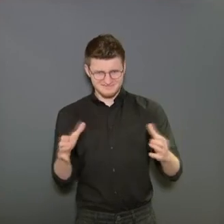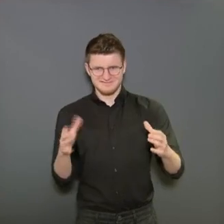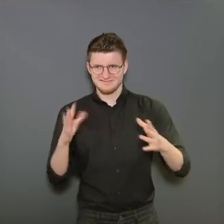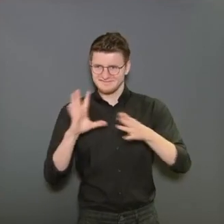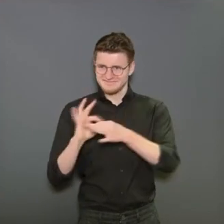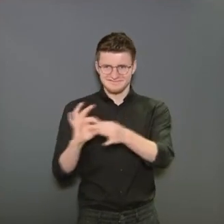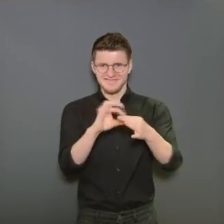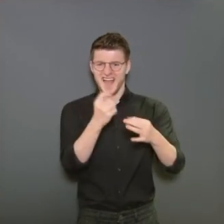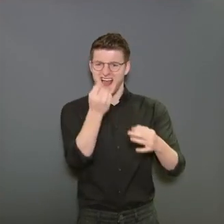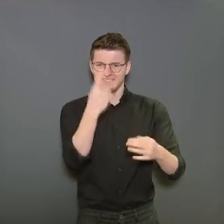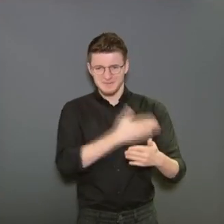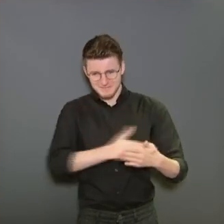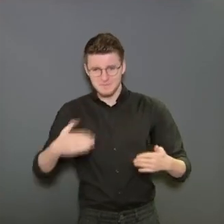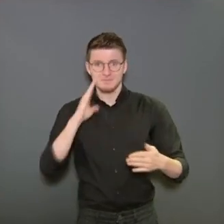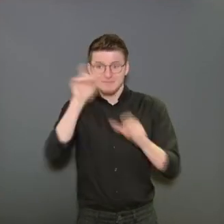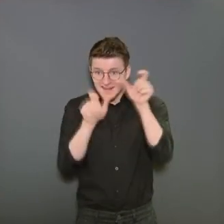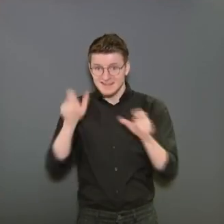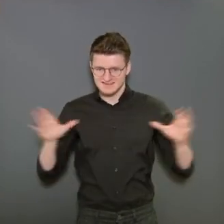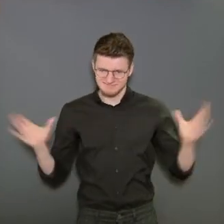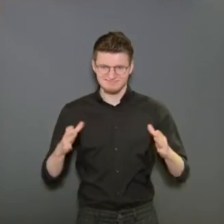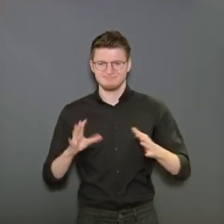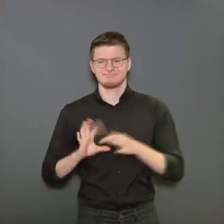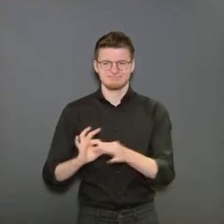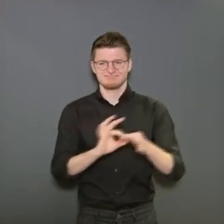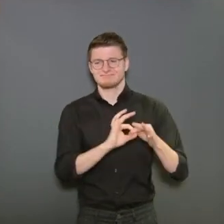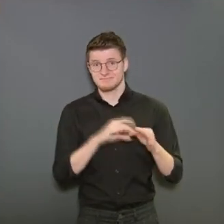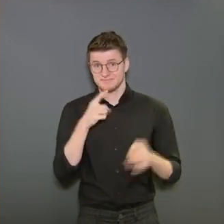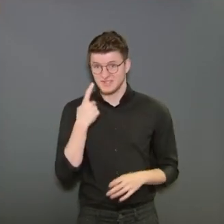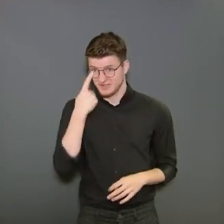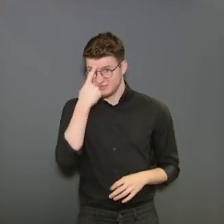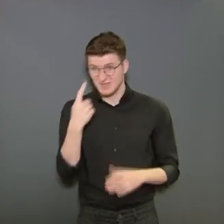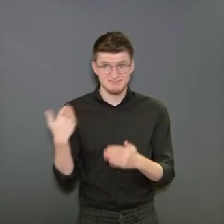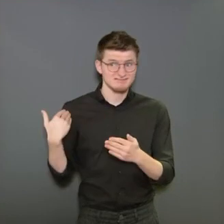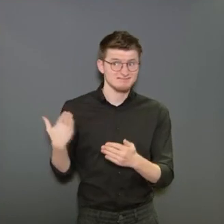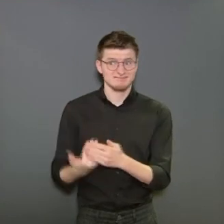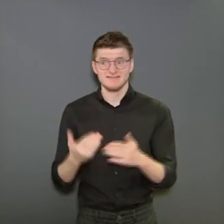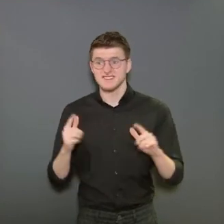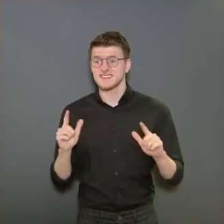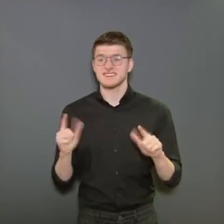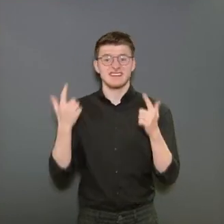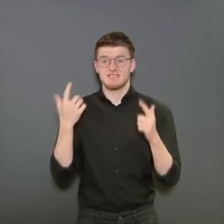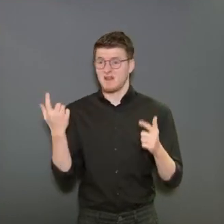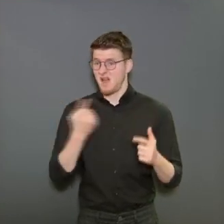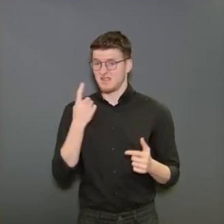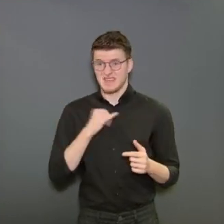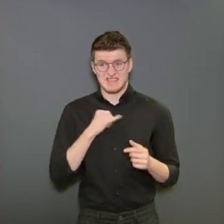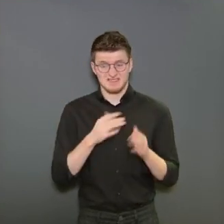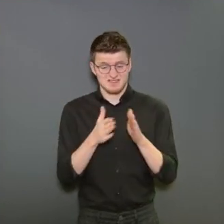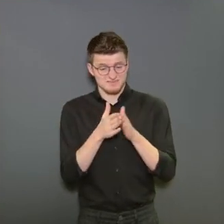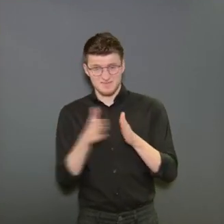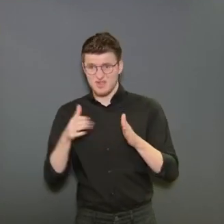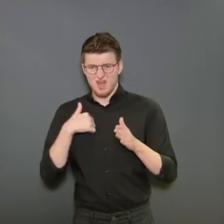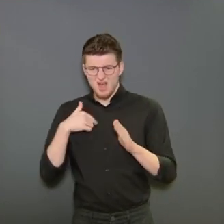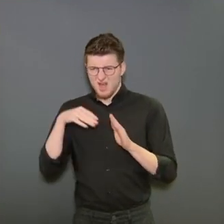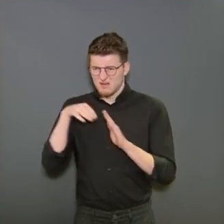une équipe, une équipe constituée de 11 millions de Belges. Vous devez savoir que tous, à un moment donné dans